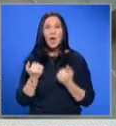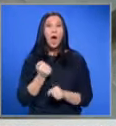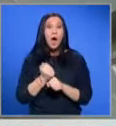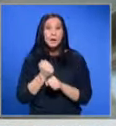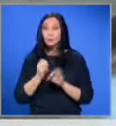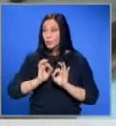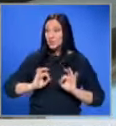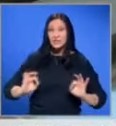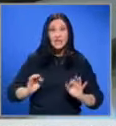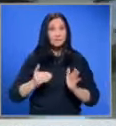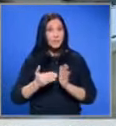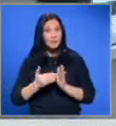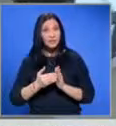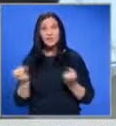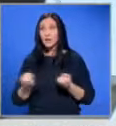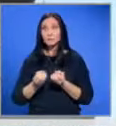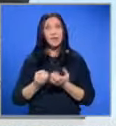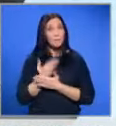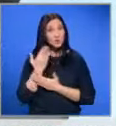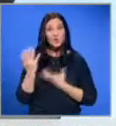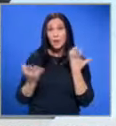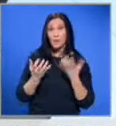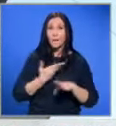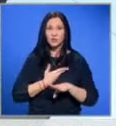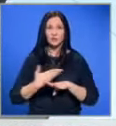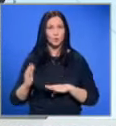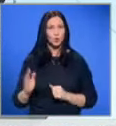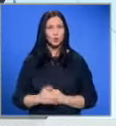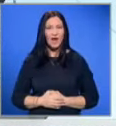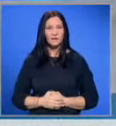Работата по изясняване на причините за възникване на пламъците продължава.